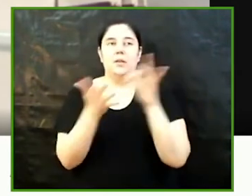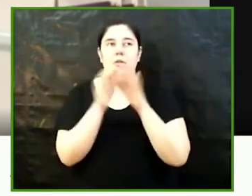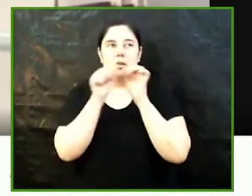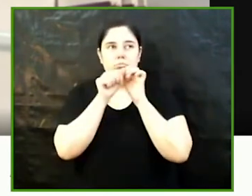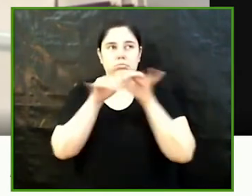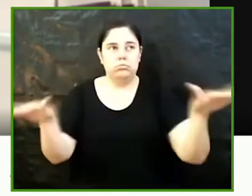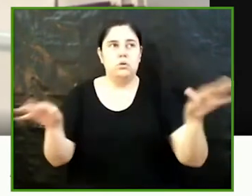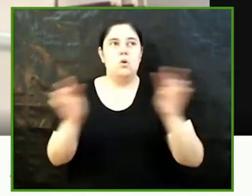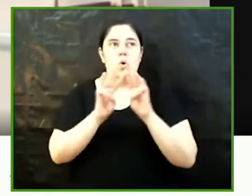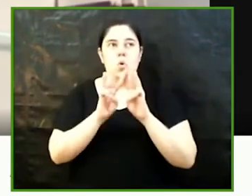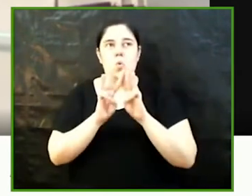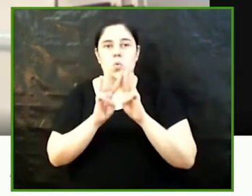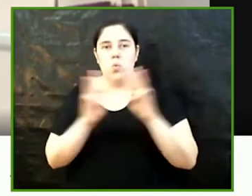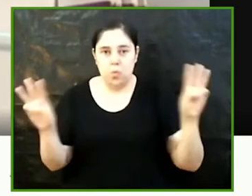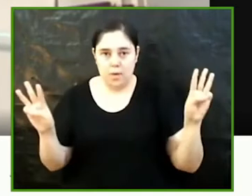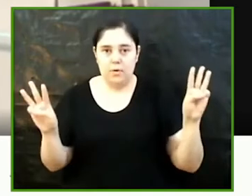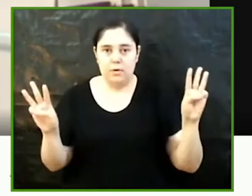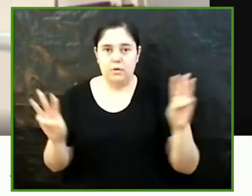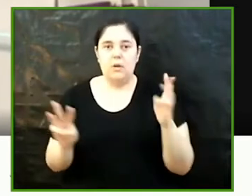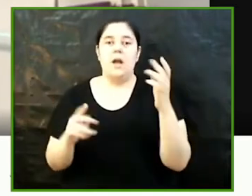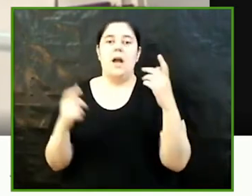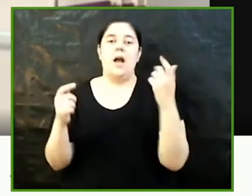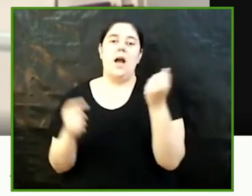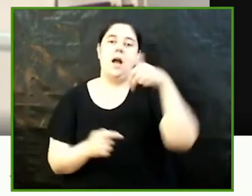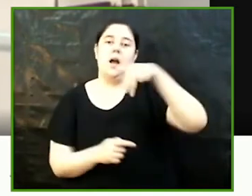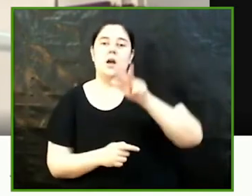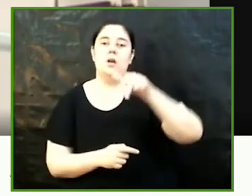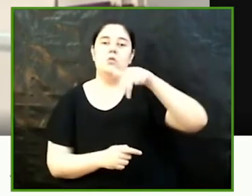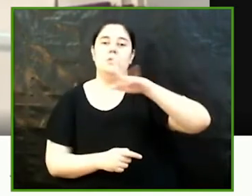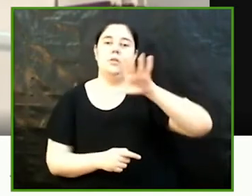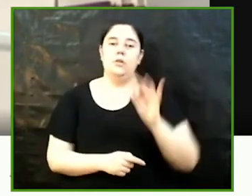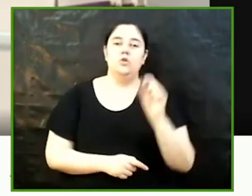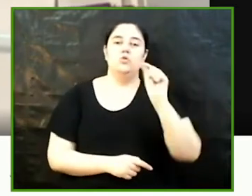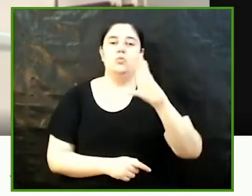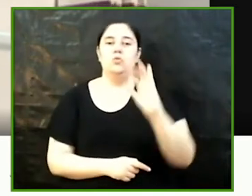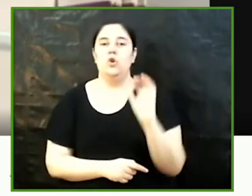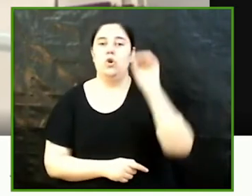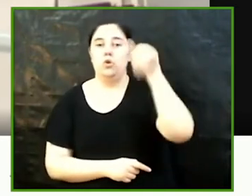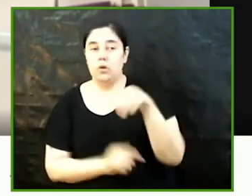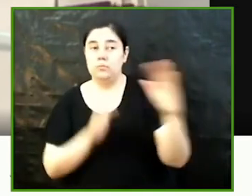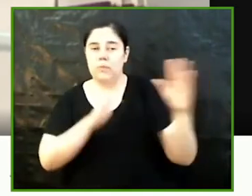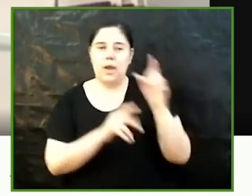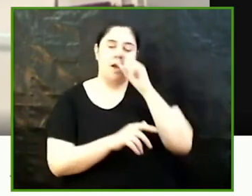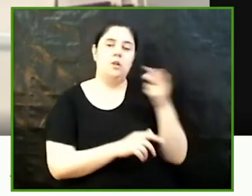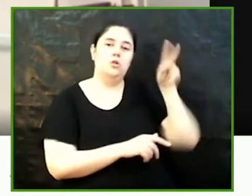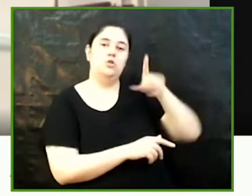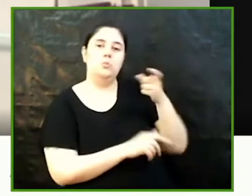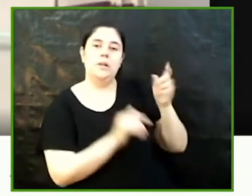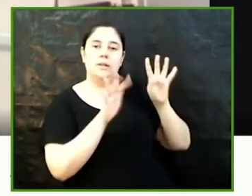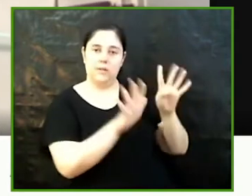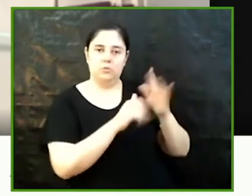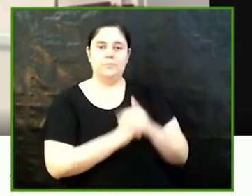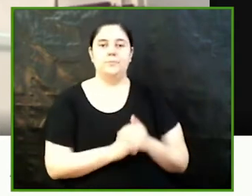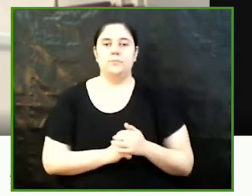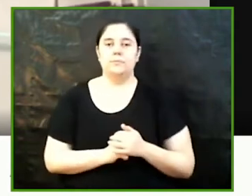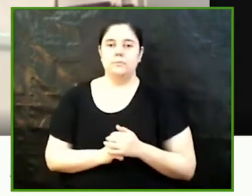pàgina web d'anuncios.com durant el període de 2019 i l'estudi es va fer al